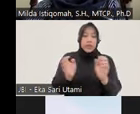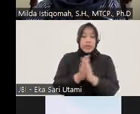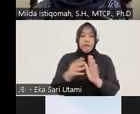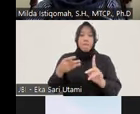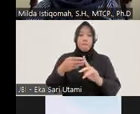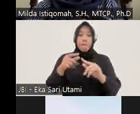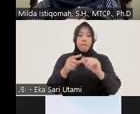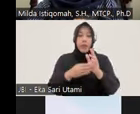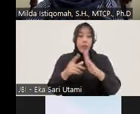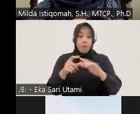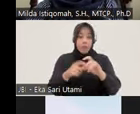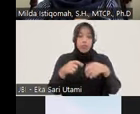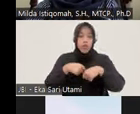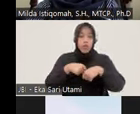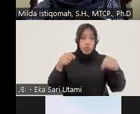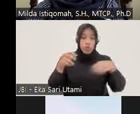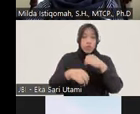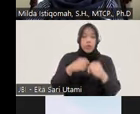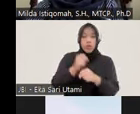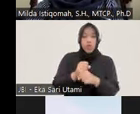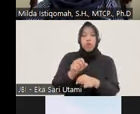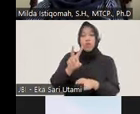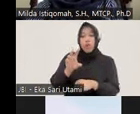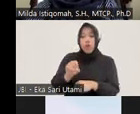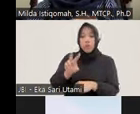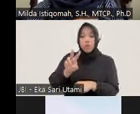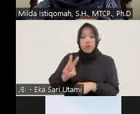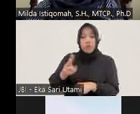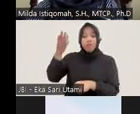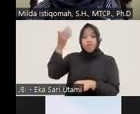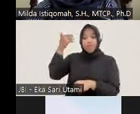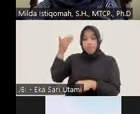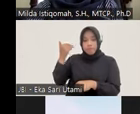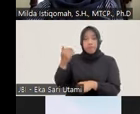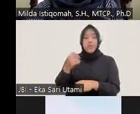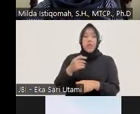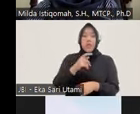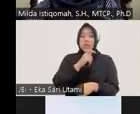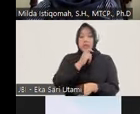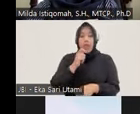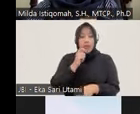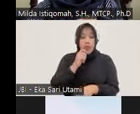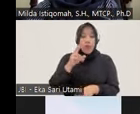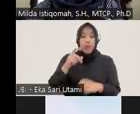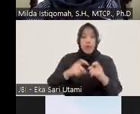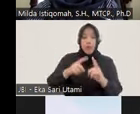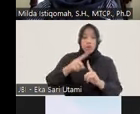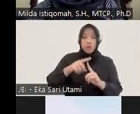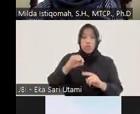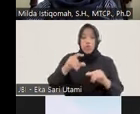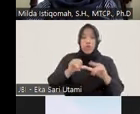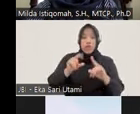restoratif justice itu punya chance besar apa itu punya punya peluang besar untuk